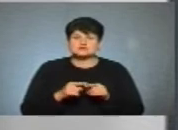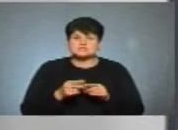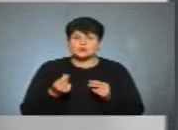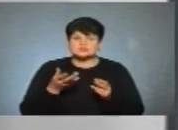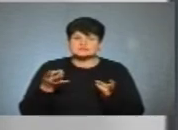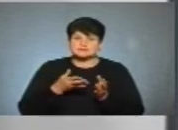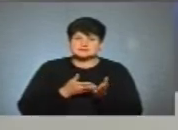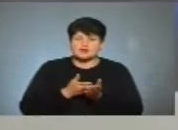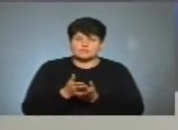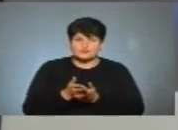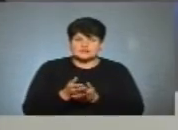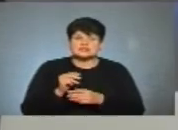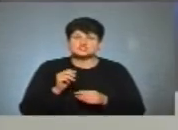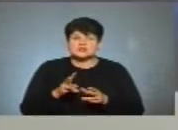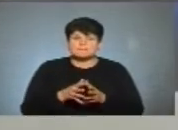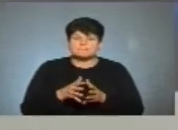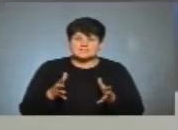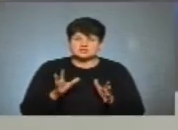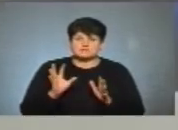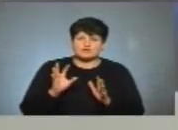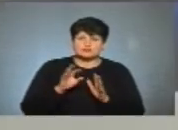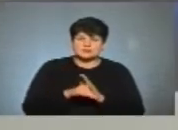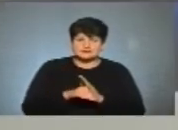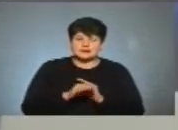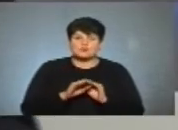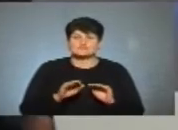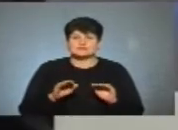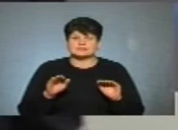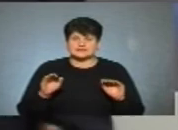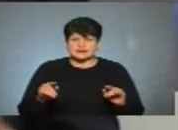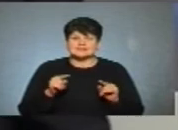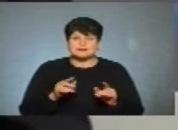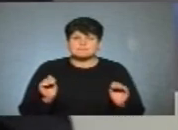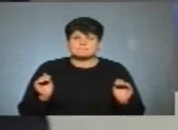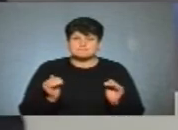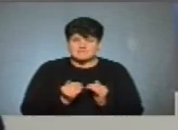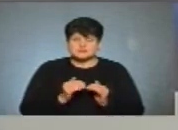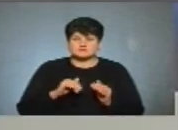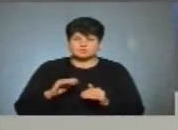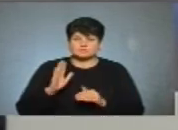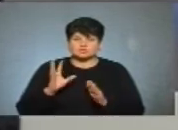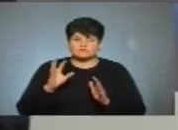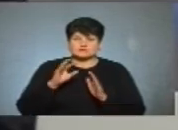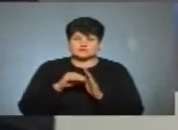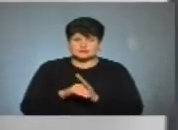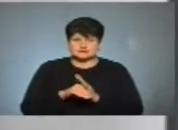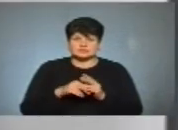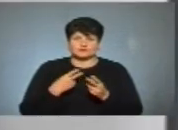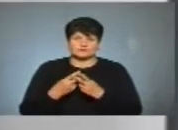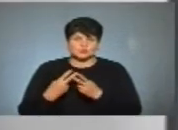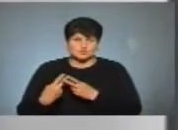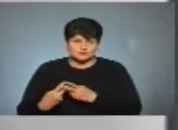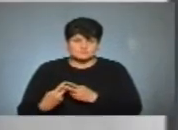спрямувати. Тому що, чим більше ми вкладемо зараз в дітей, тим менше ми потім будемо вкладати в тюрми і